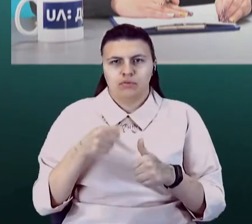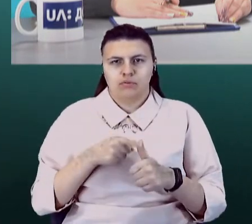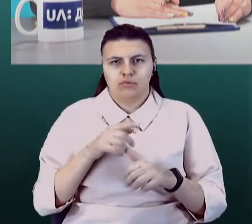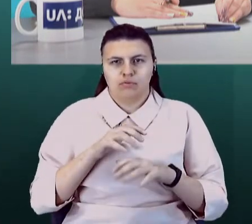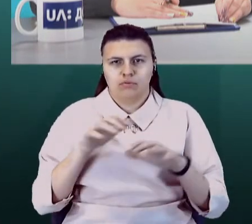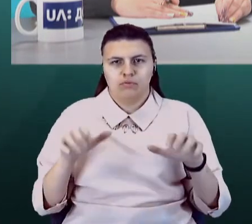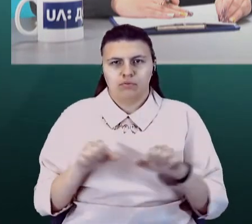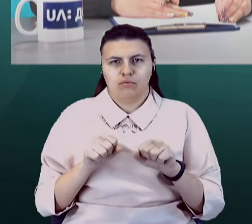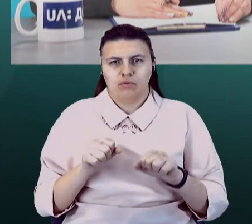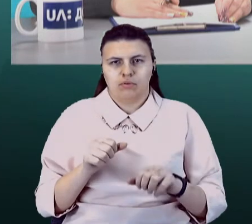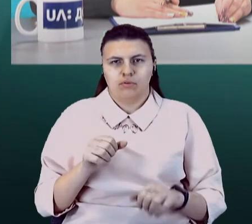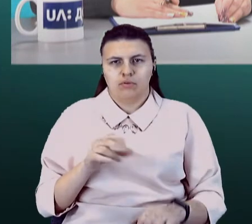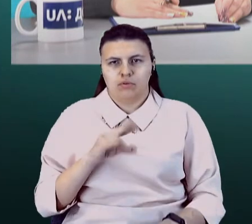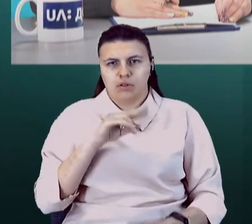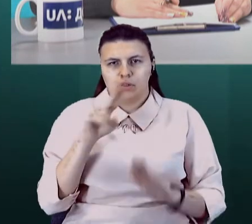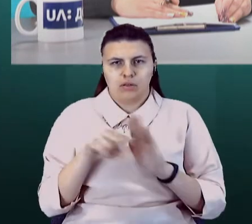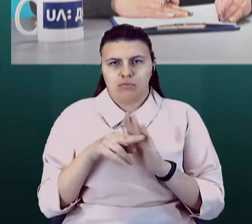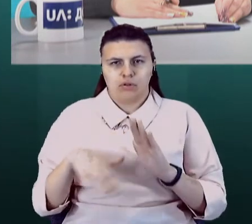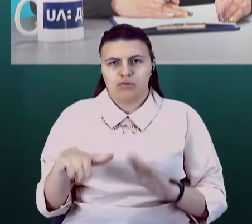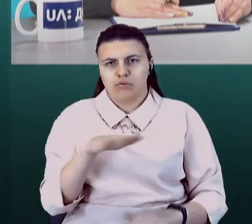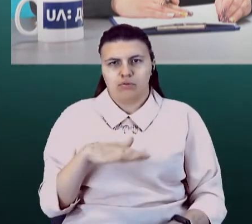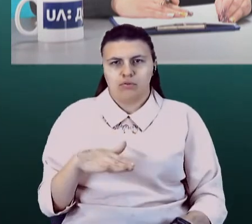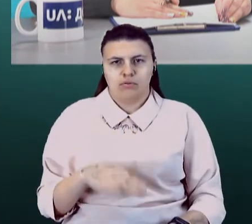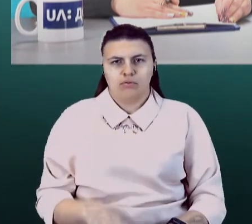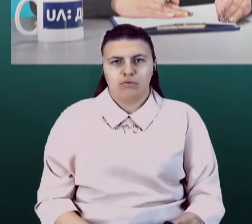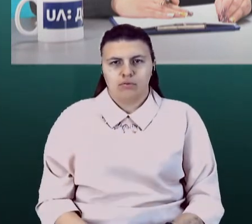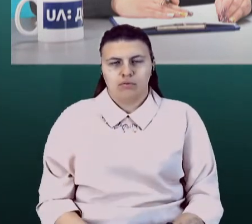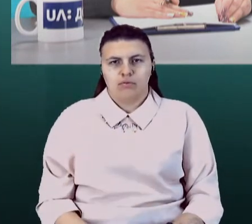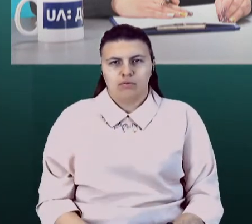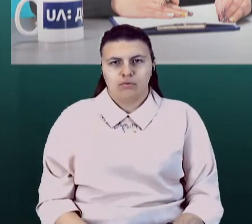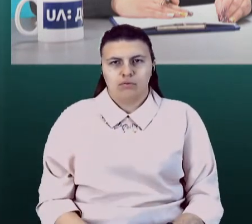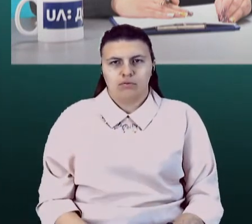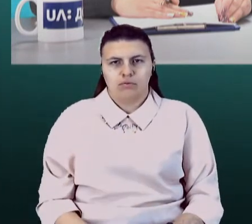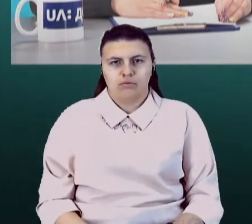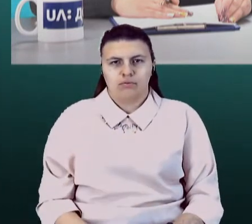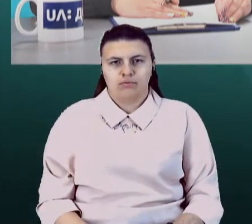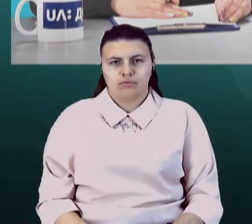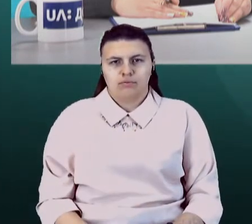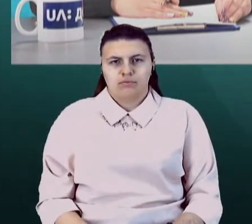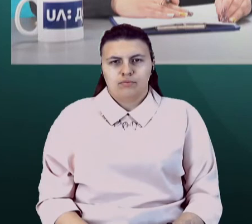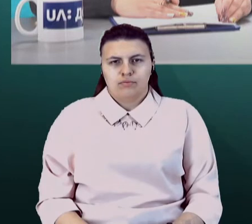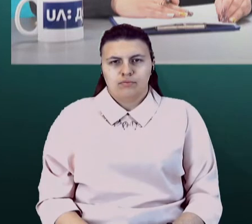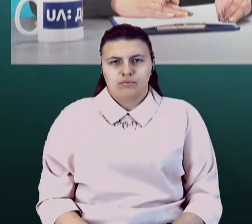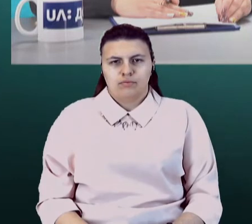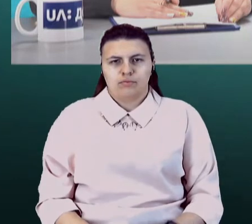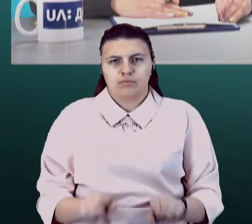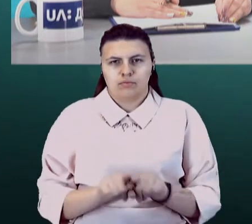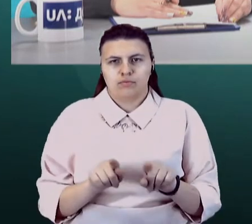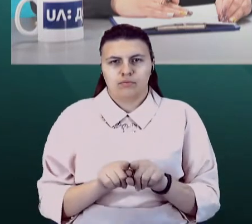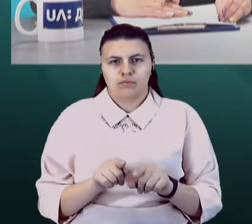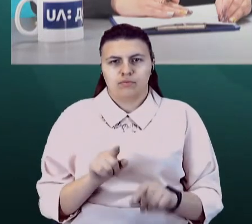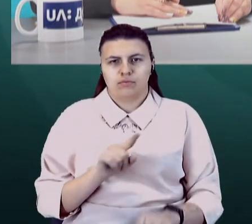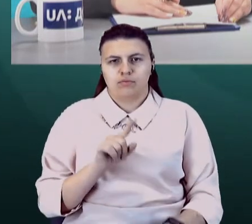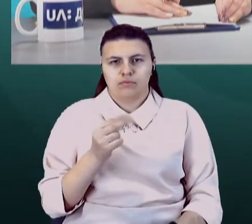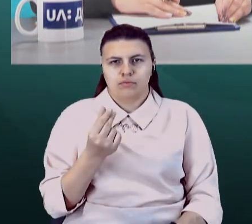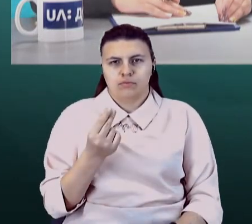непідконтрольній території. Так само і з приводу отримання грошей. Тобто можна, як